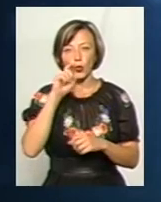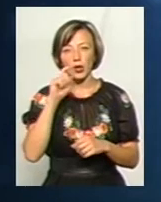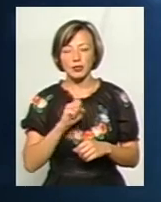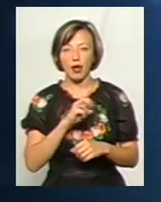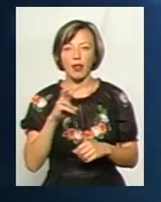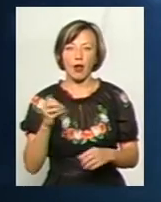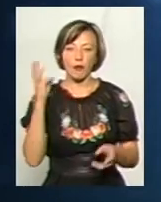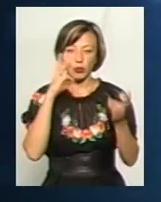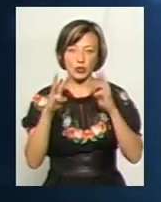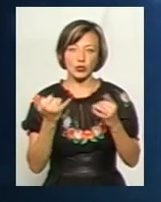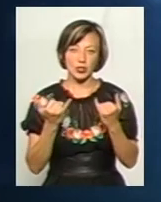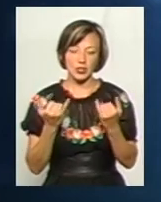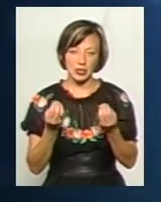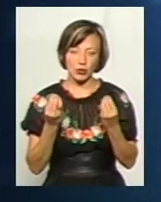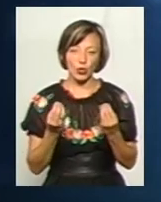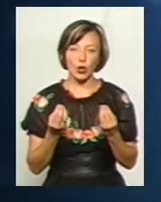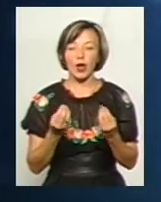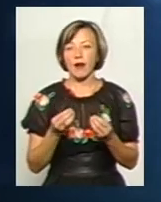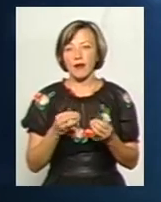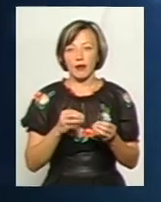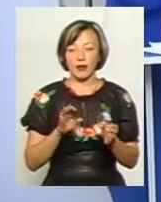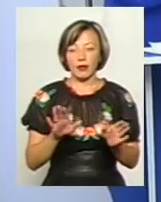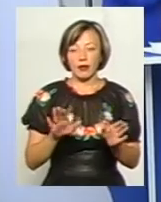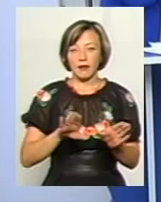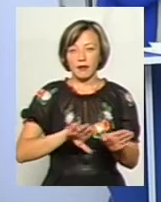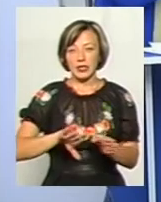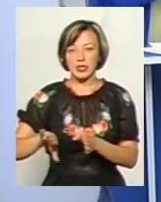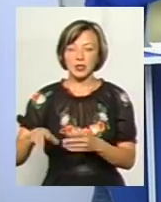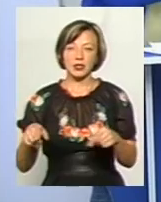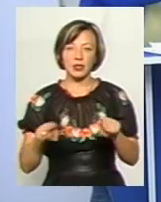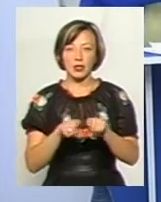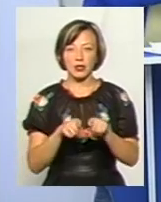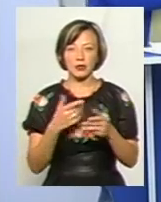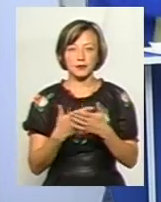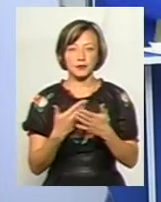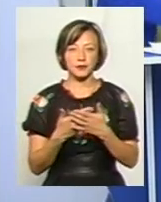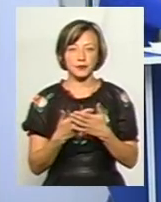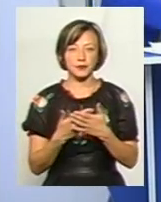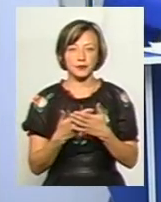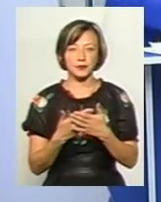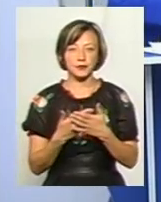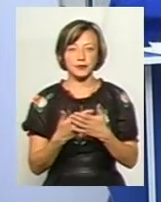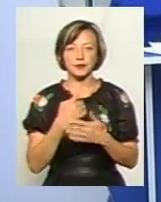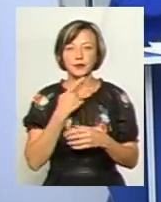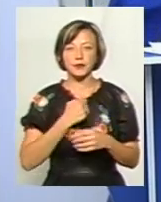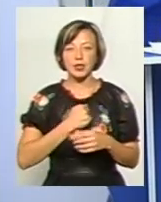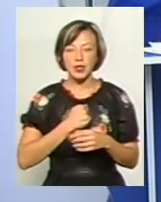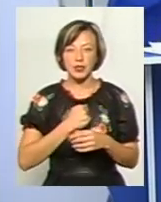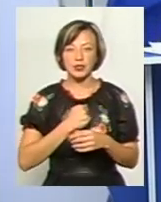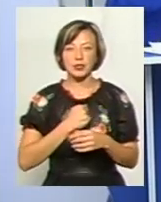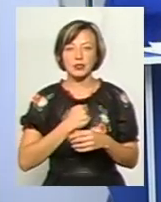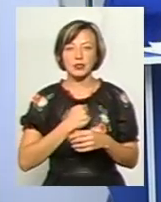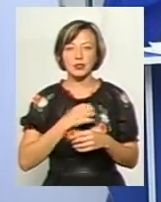модерно, стильно, сучасно, відійти, можливо, від таких радянських, скажімо,